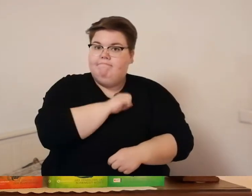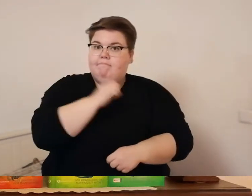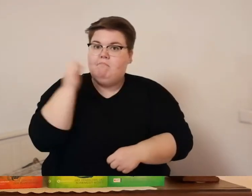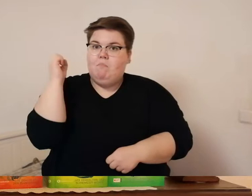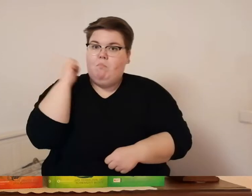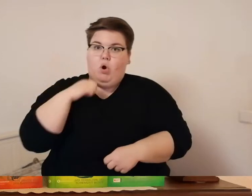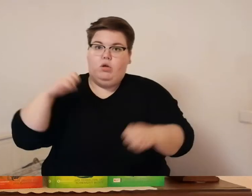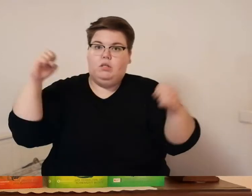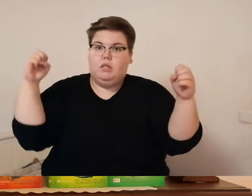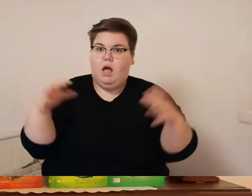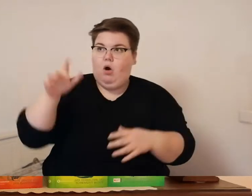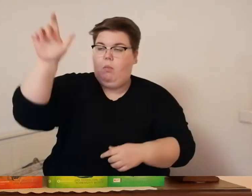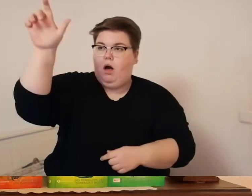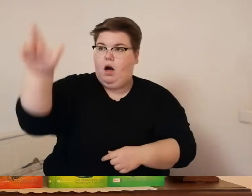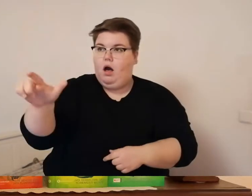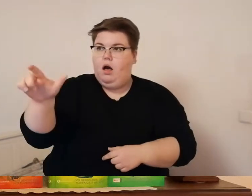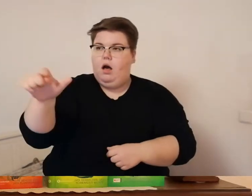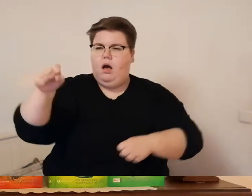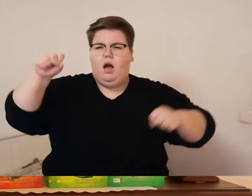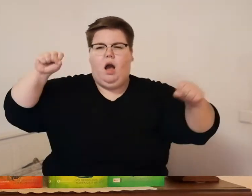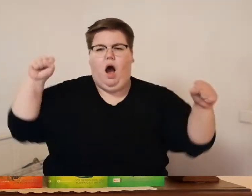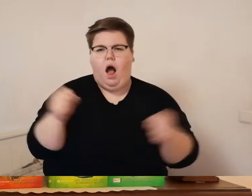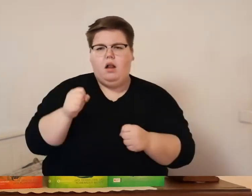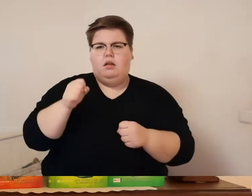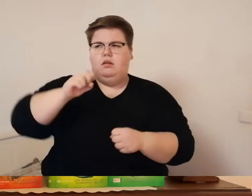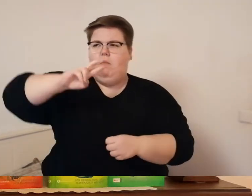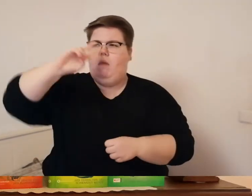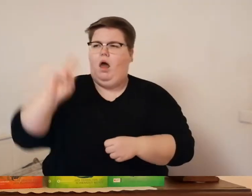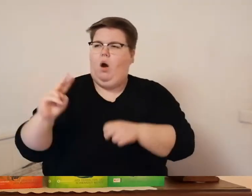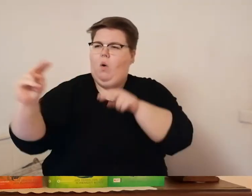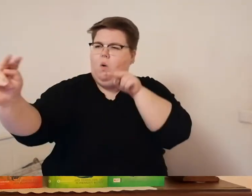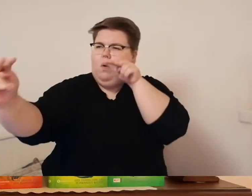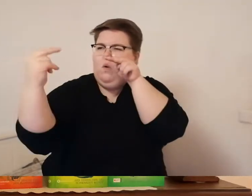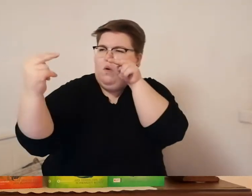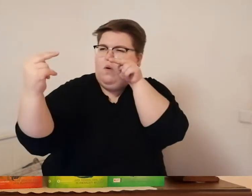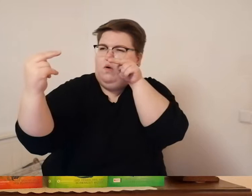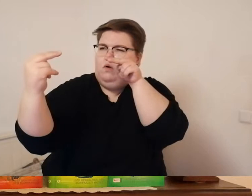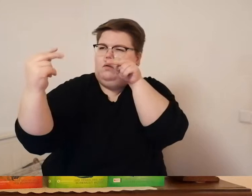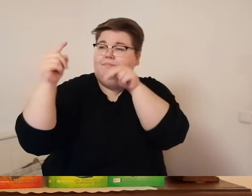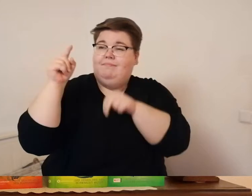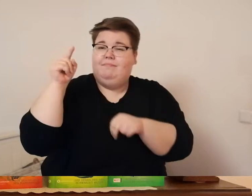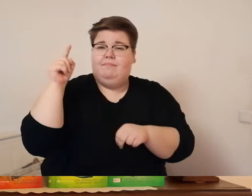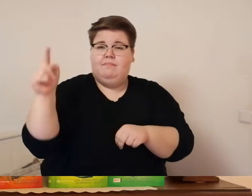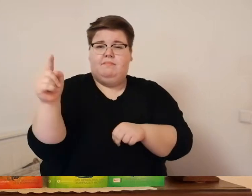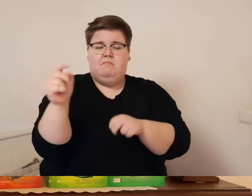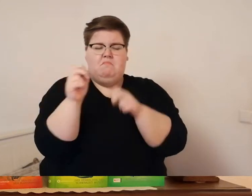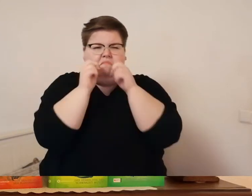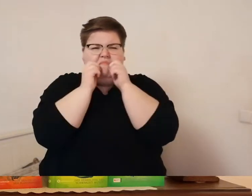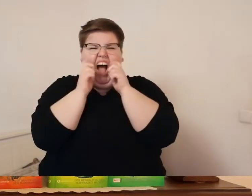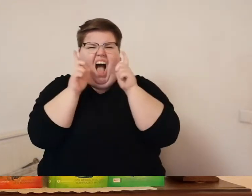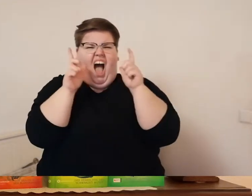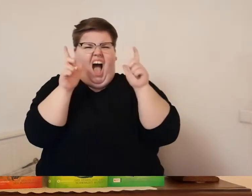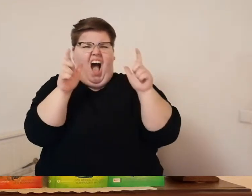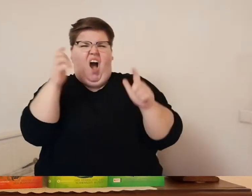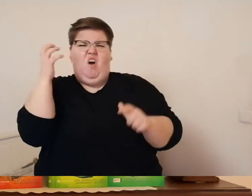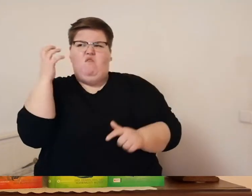wenn er eine bestie von ihrem fluch erlöste der wütende schrei des zauberers halte durch sein kopf und es